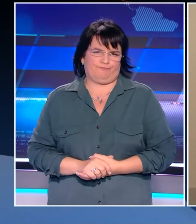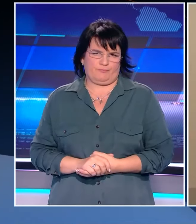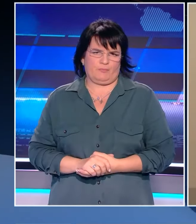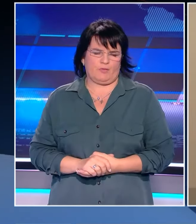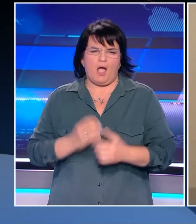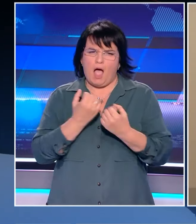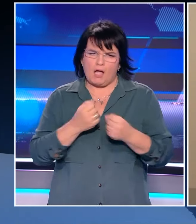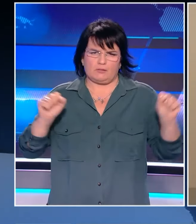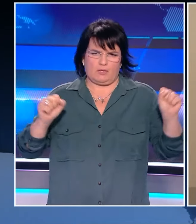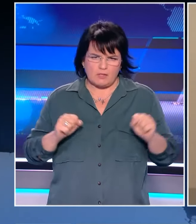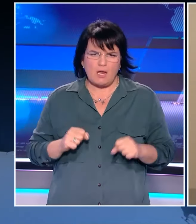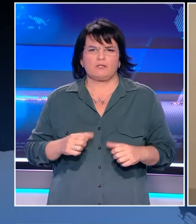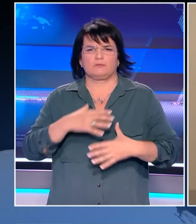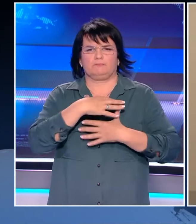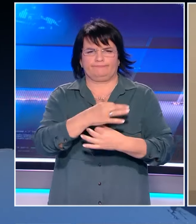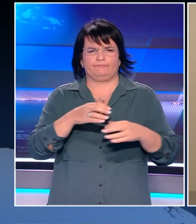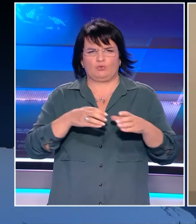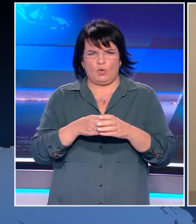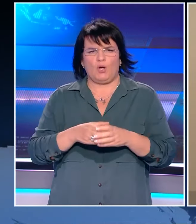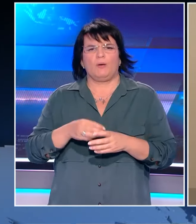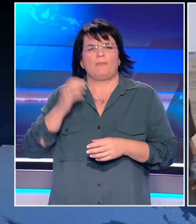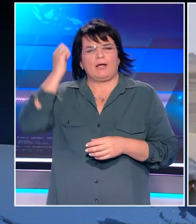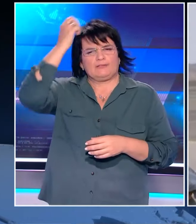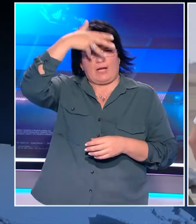Σχοδρές είναι οι αντιδράσεις και από το επιτελείο του νέου Αμερικάνου Πρόεδρου,